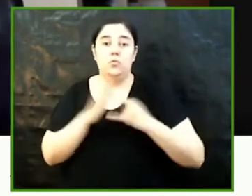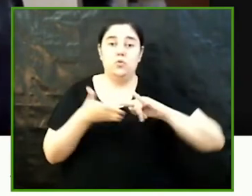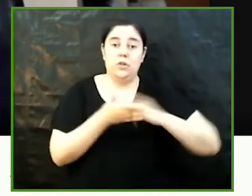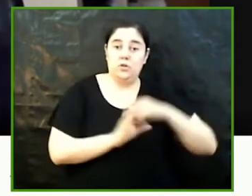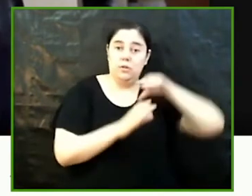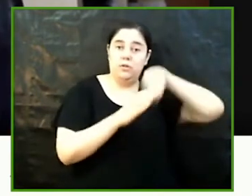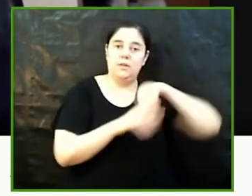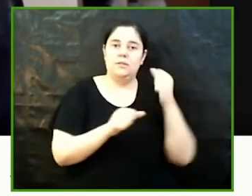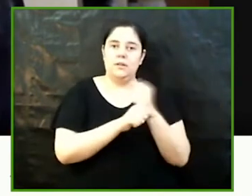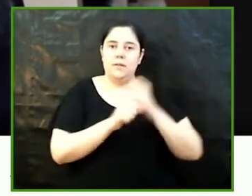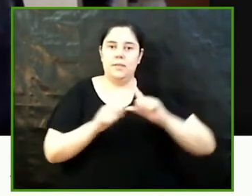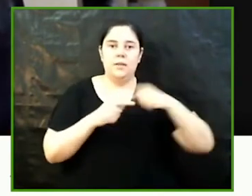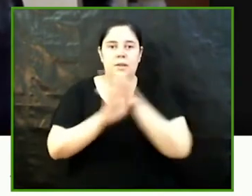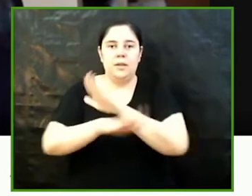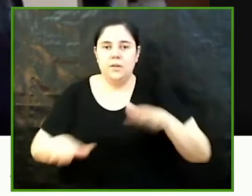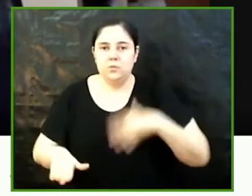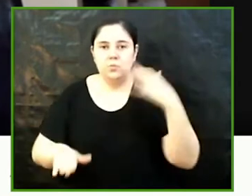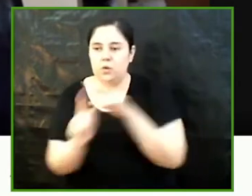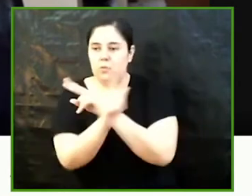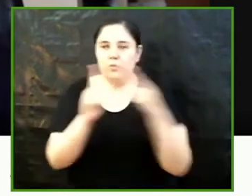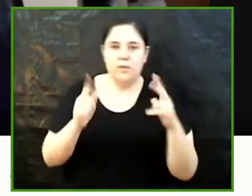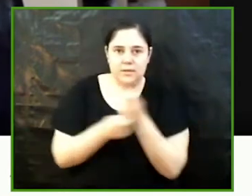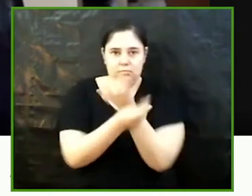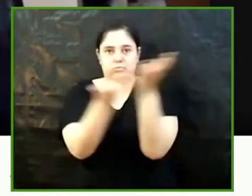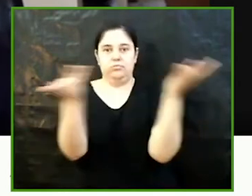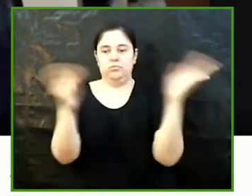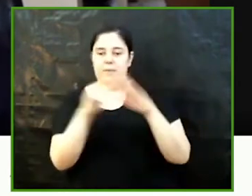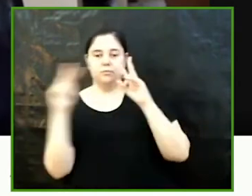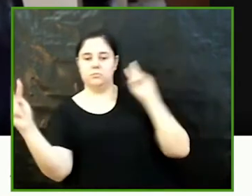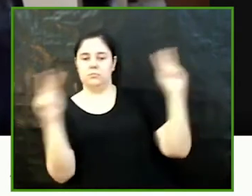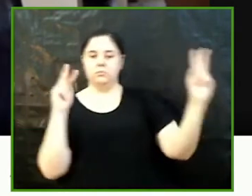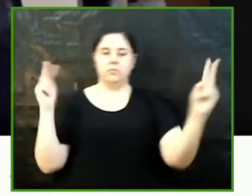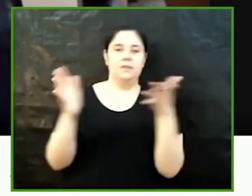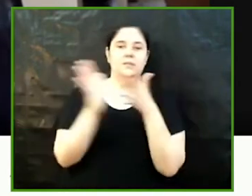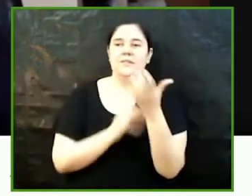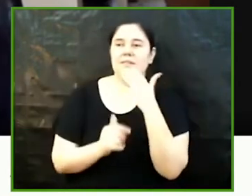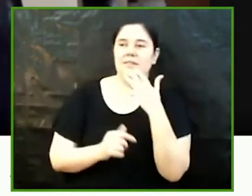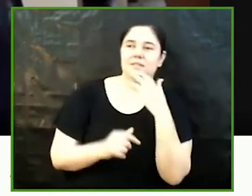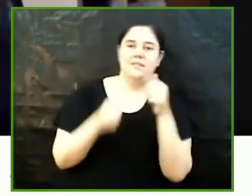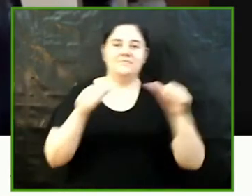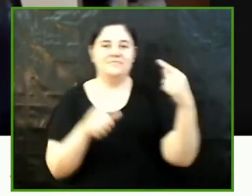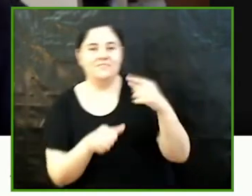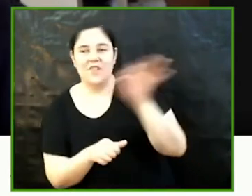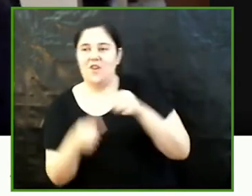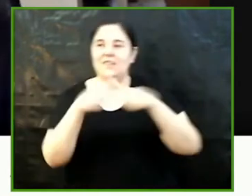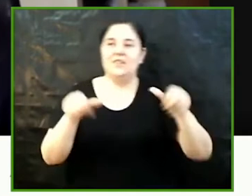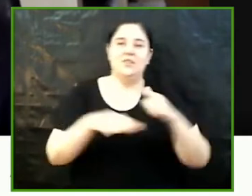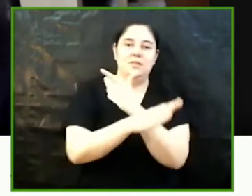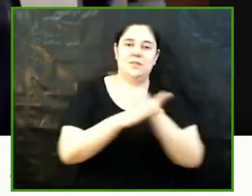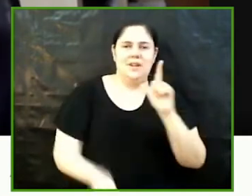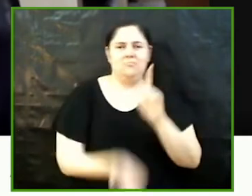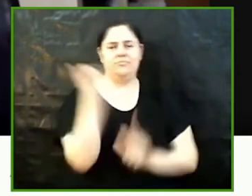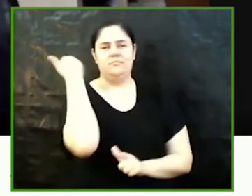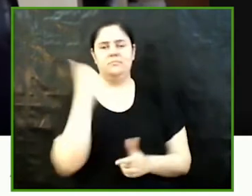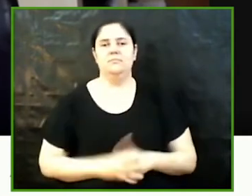infants poden adquirir diferents maneres de mirar i entendre el món deixant enrere així els perjudicis i els estereotips de gènere de la societat